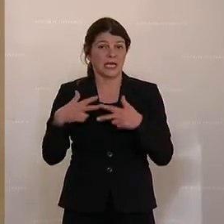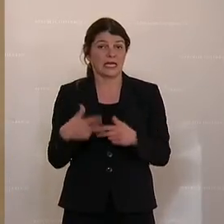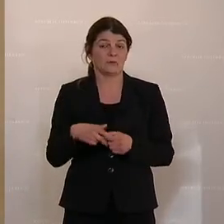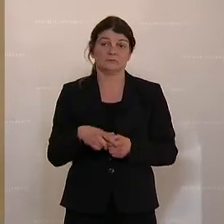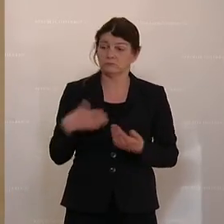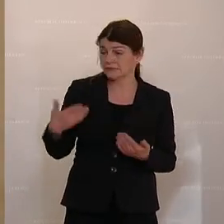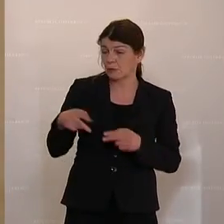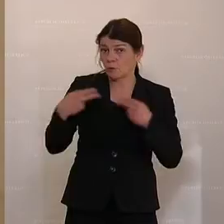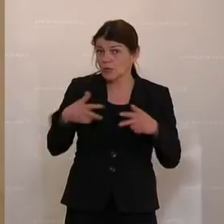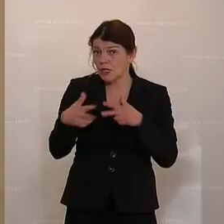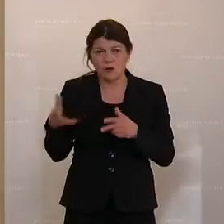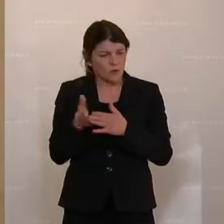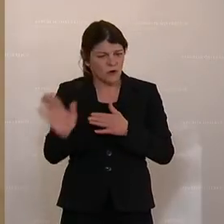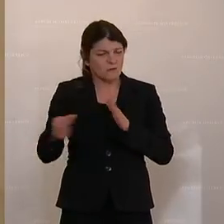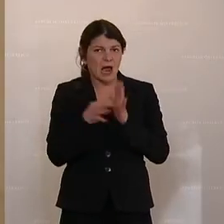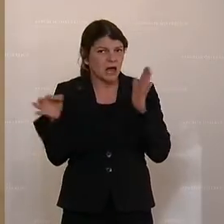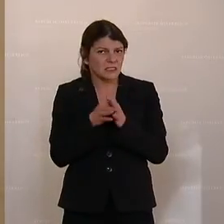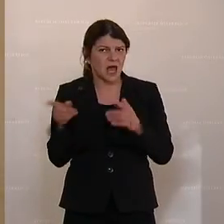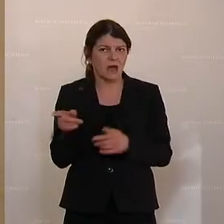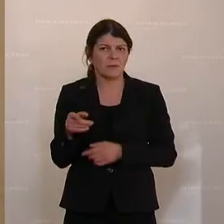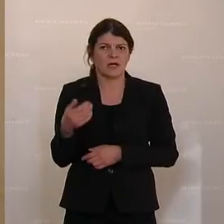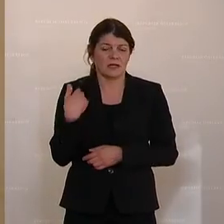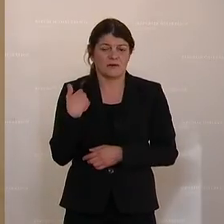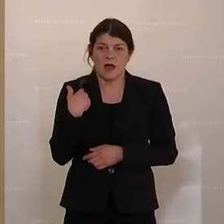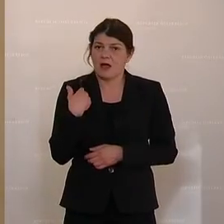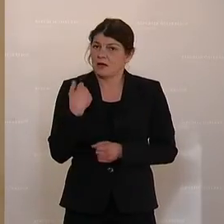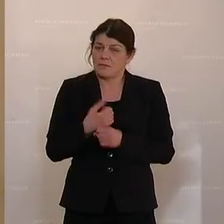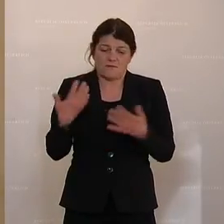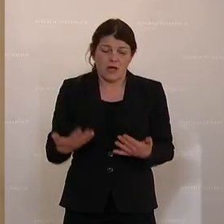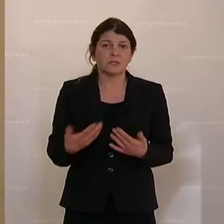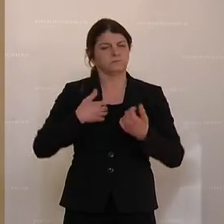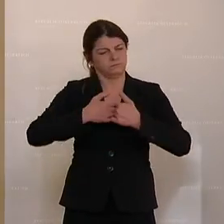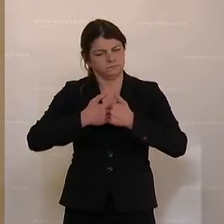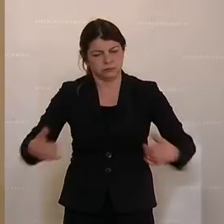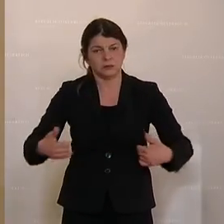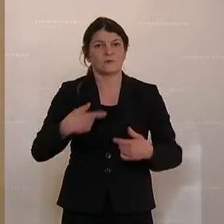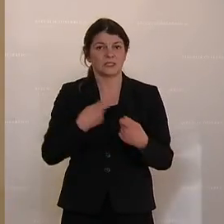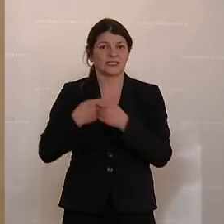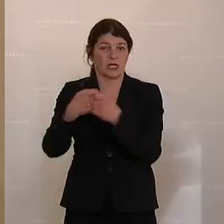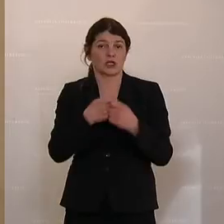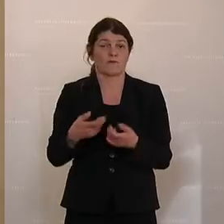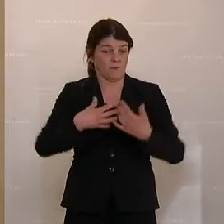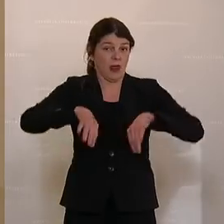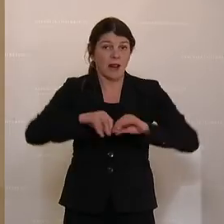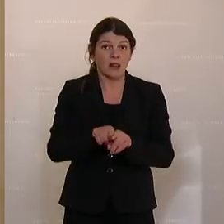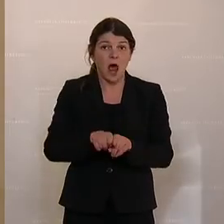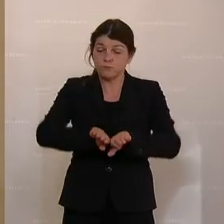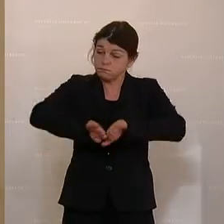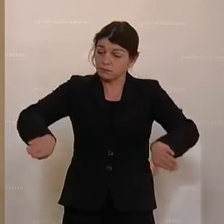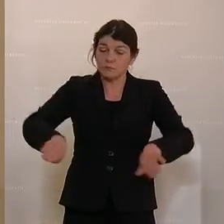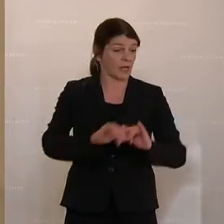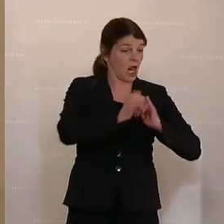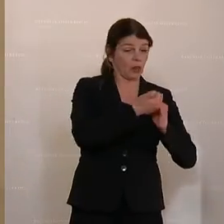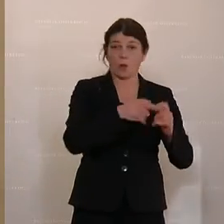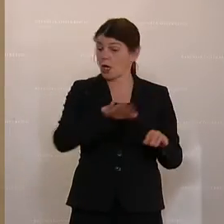einen ganz, ganz großen, tiefen Keil in unsere Gesellschaft treibt, durch Familien, sie trennt Eltern